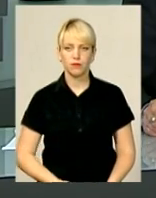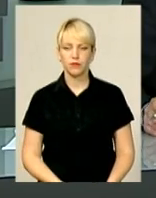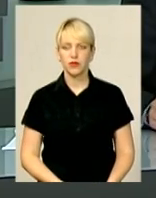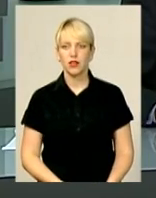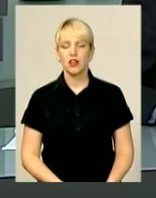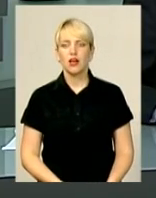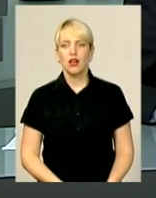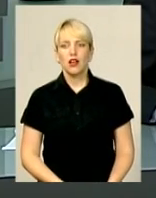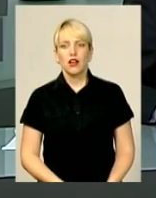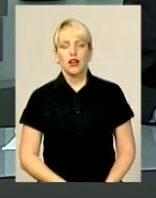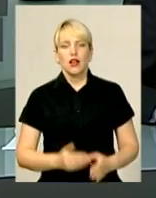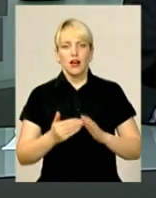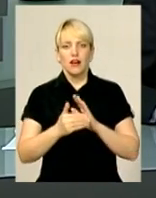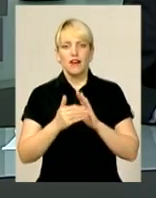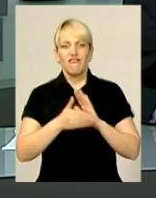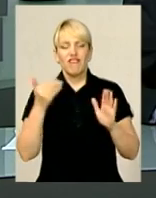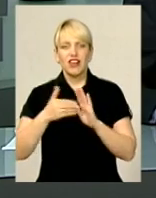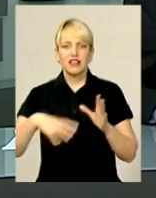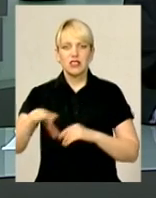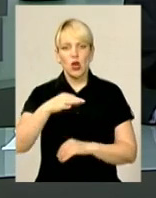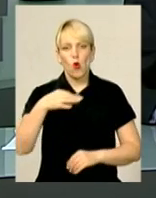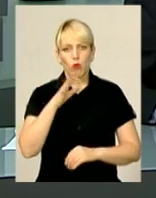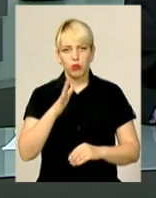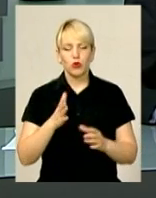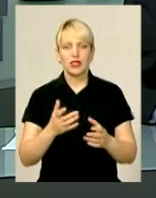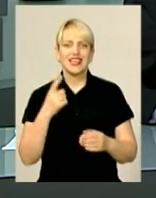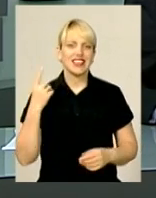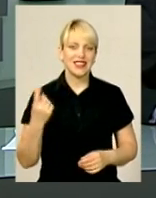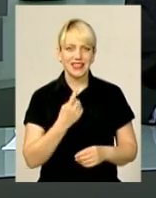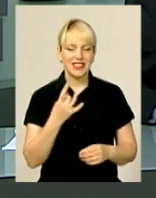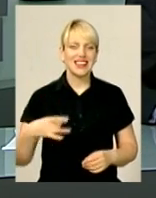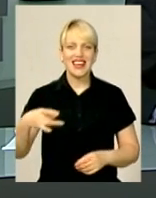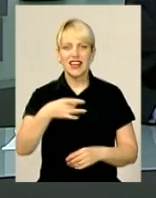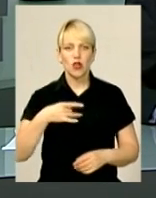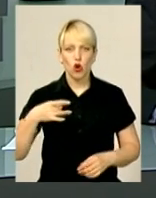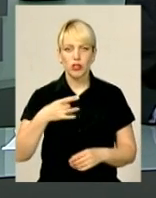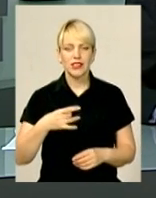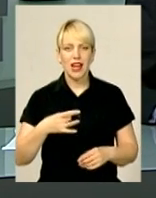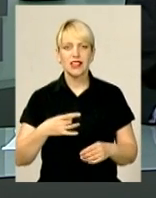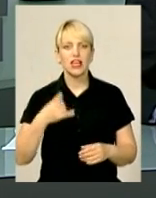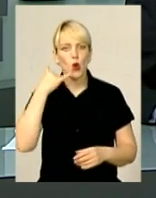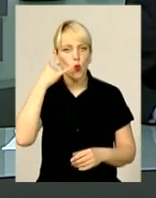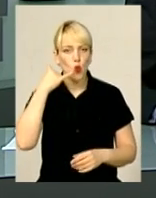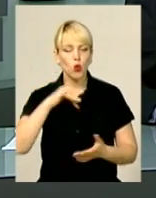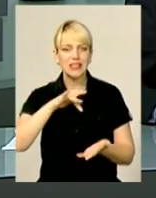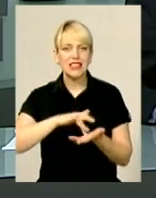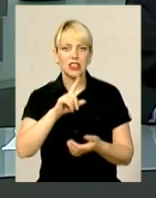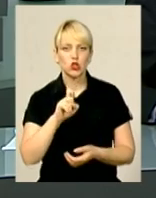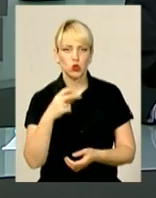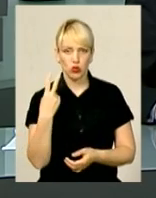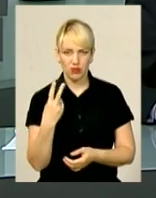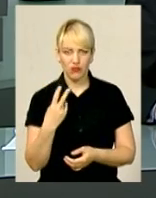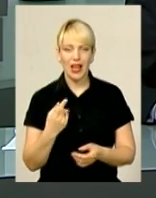Прийом викликів з усієї області здійснюватиме єдиний регіональний кол-центр 102. Диспетчери направлятимуть групу